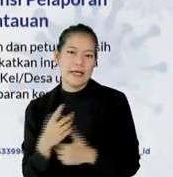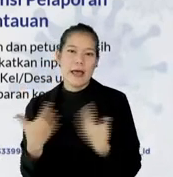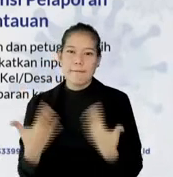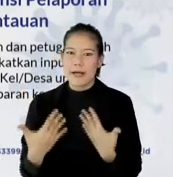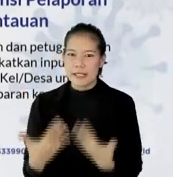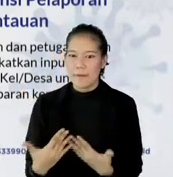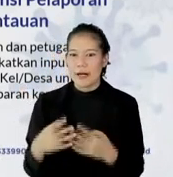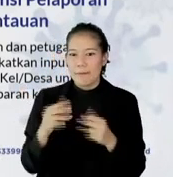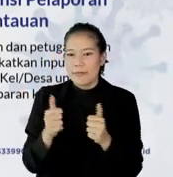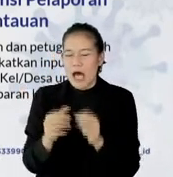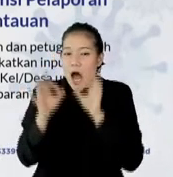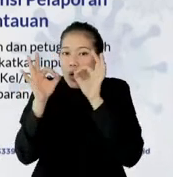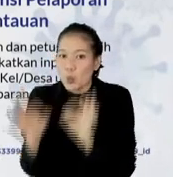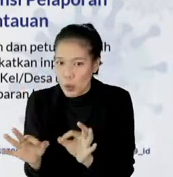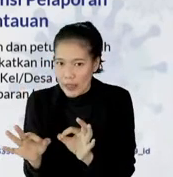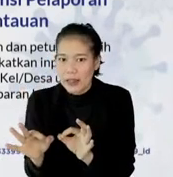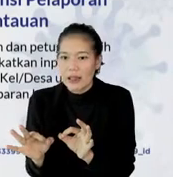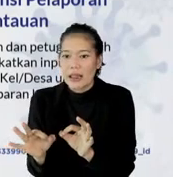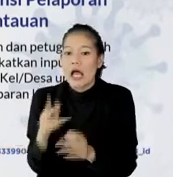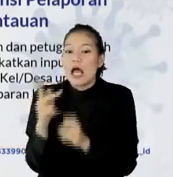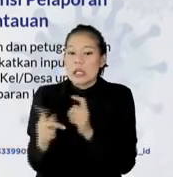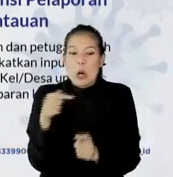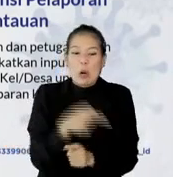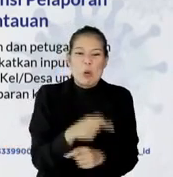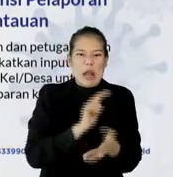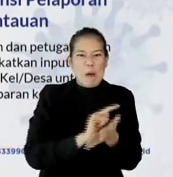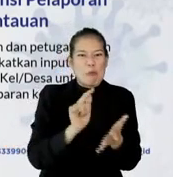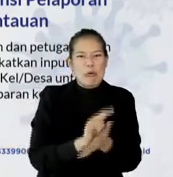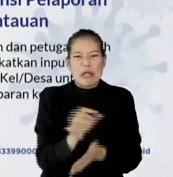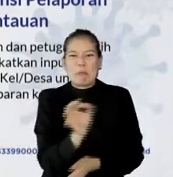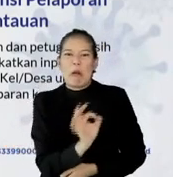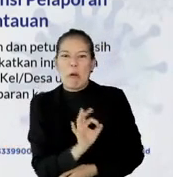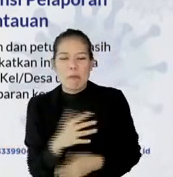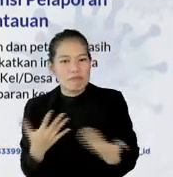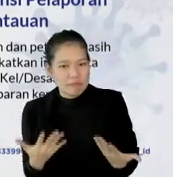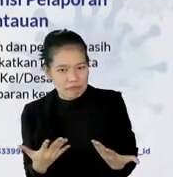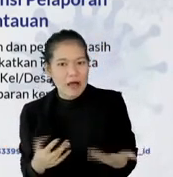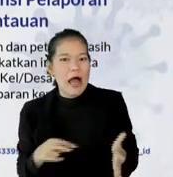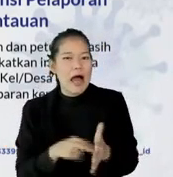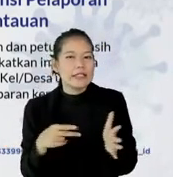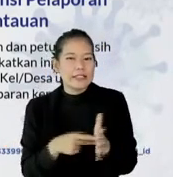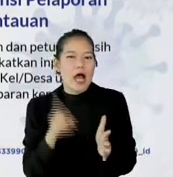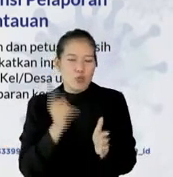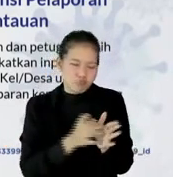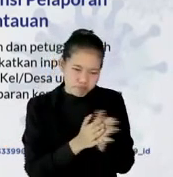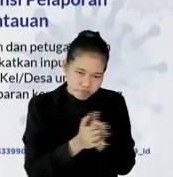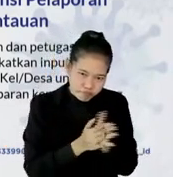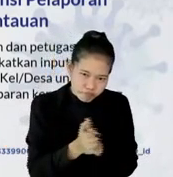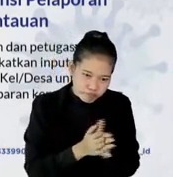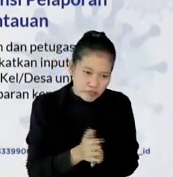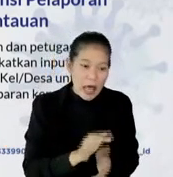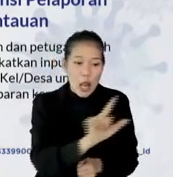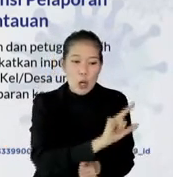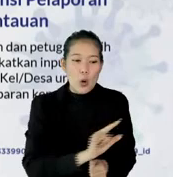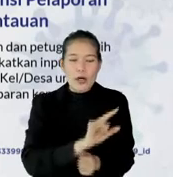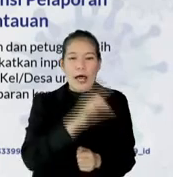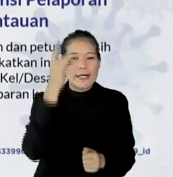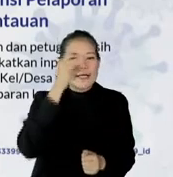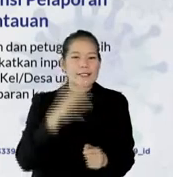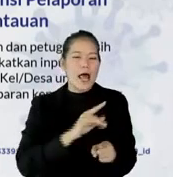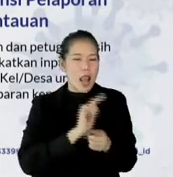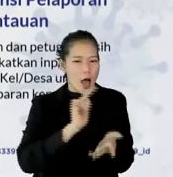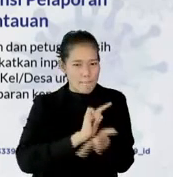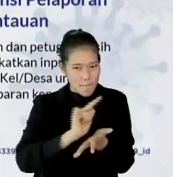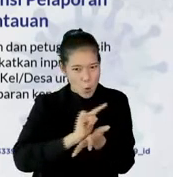meng-capture dengan lebih akurat, jika pelaporannya masih kurang tinggi gitu ya. Jadi memang harus kita dorong, agar setiap kelurahan dan desa juga